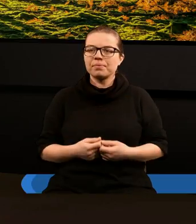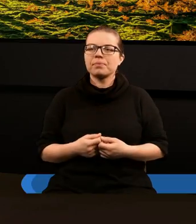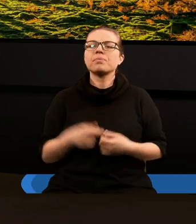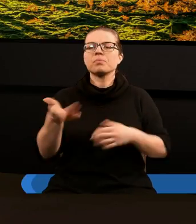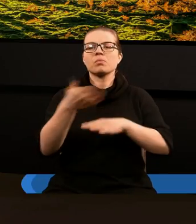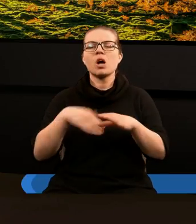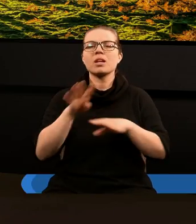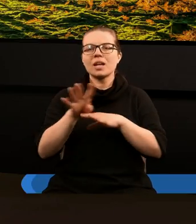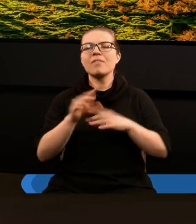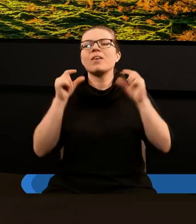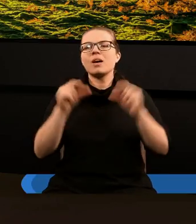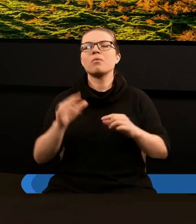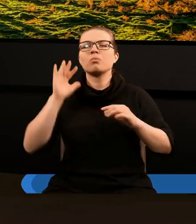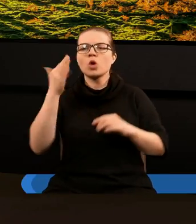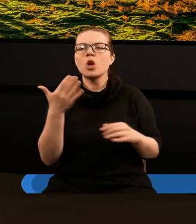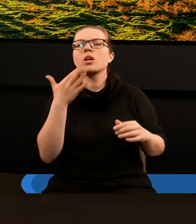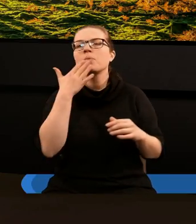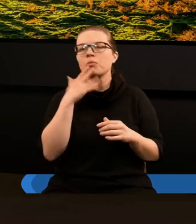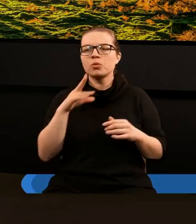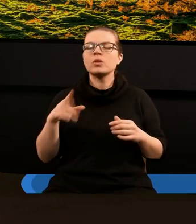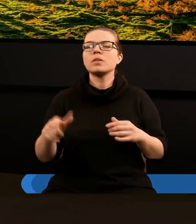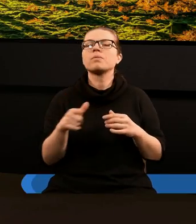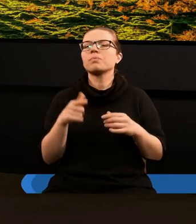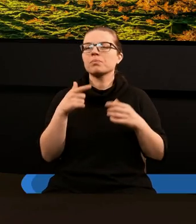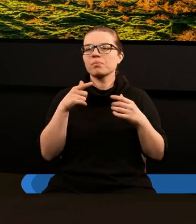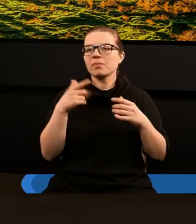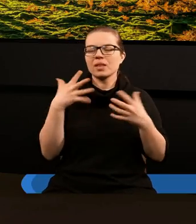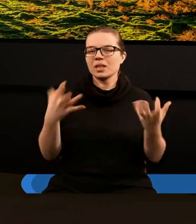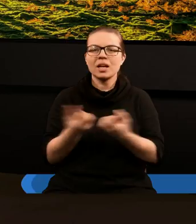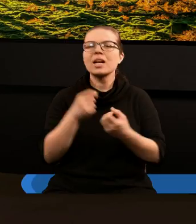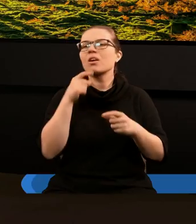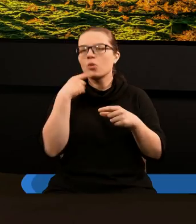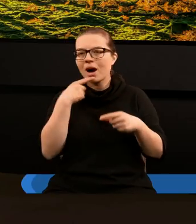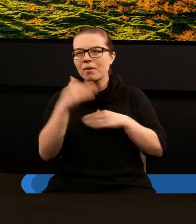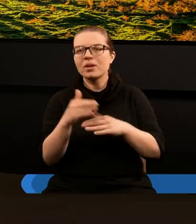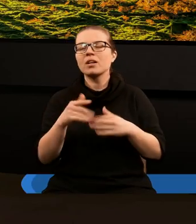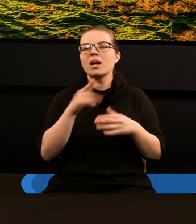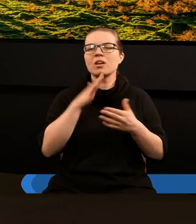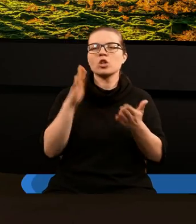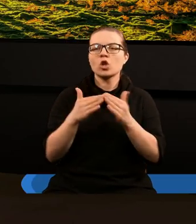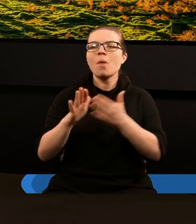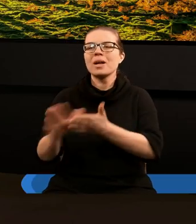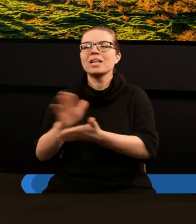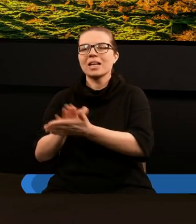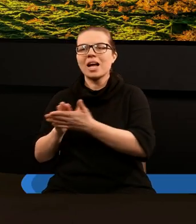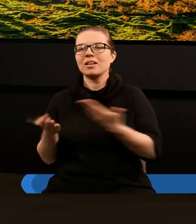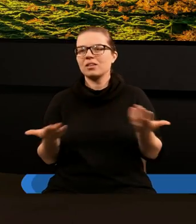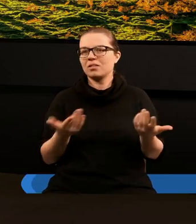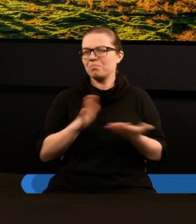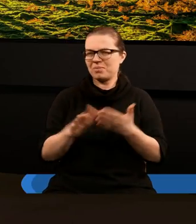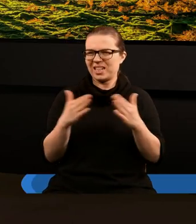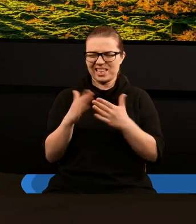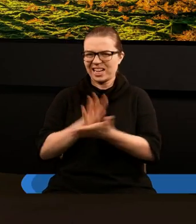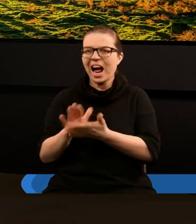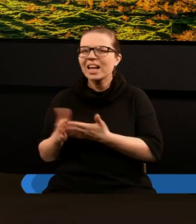Rozdział 14, werset 5 mówi, że w ich ustach nie znaleziono kłamstwa, są bez skazy. Bycie